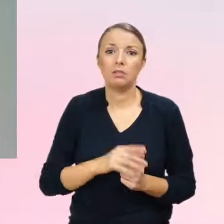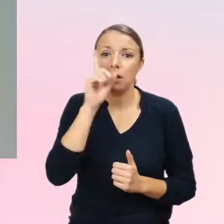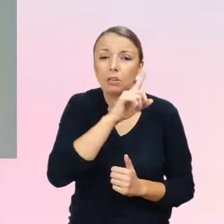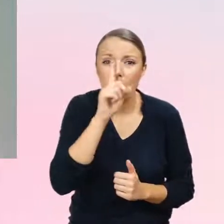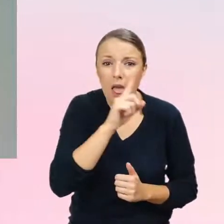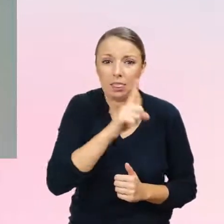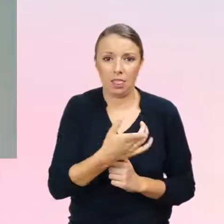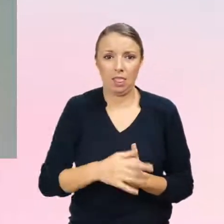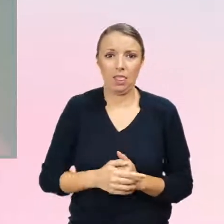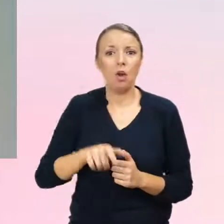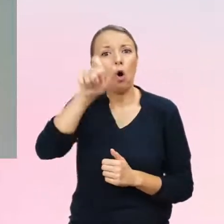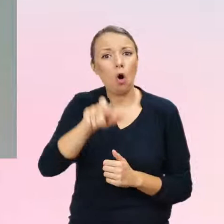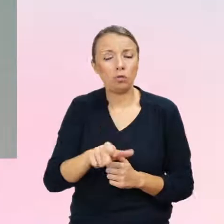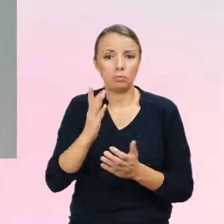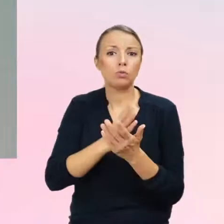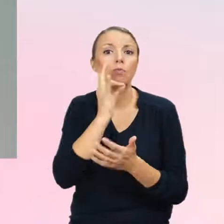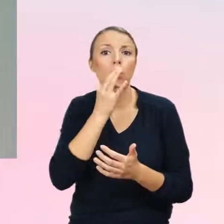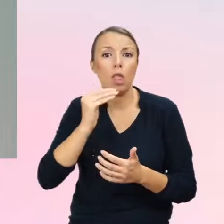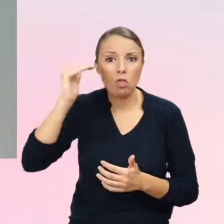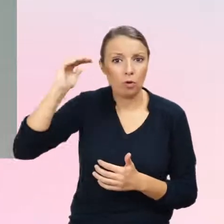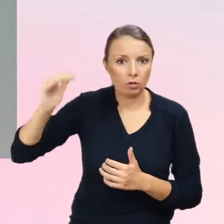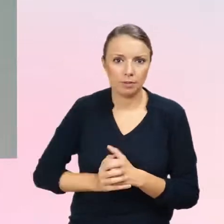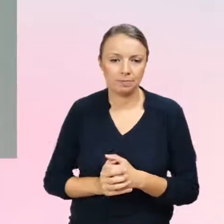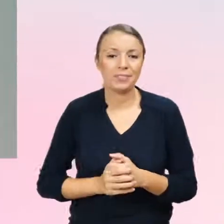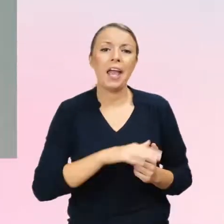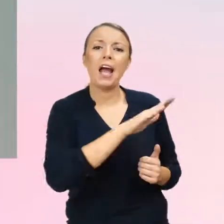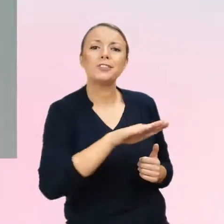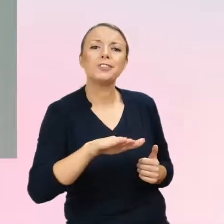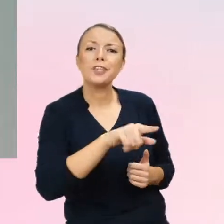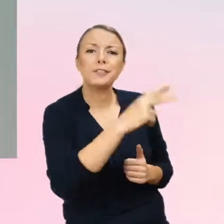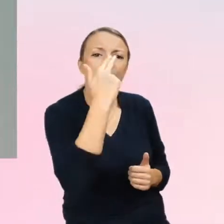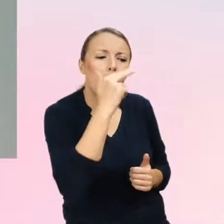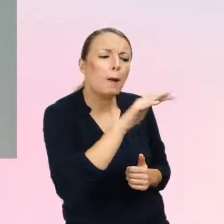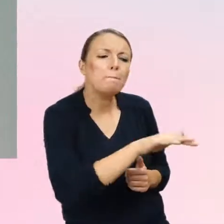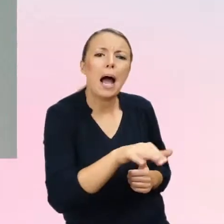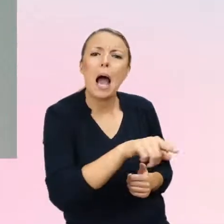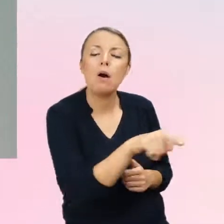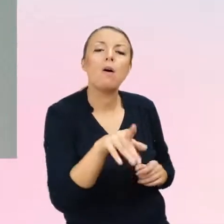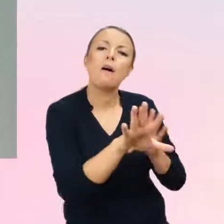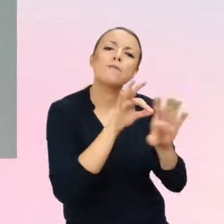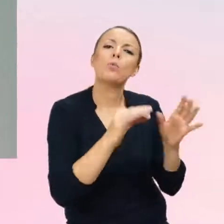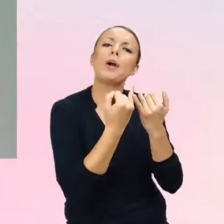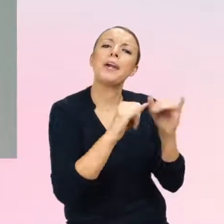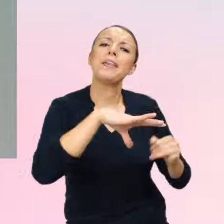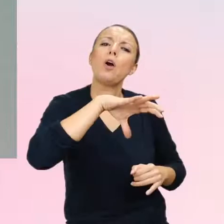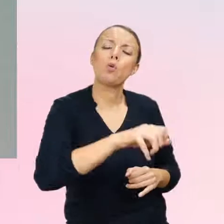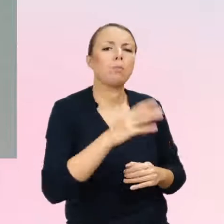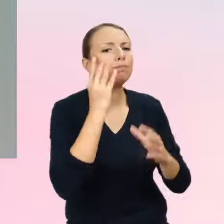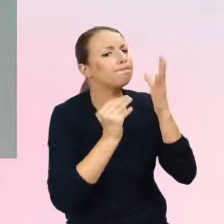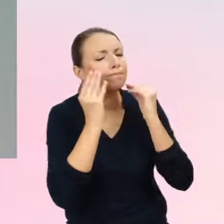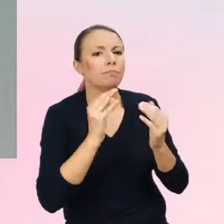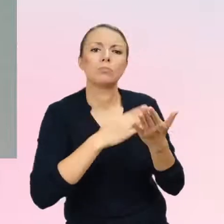małe dzieci nie do określały. One po prostu wybierają inną kategorię zabawek czy inną kategorię ubrań